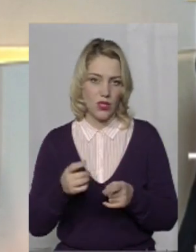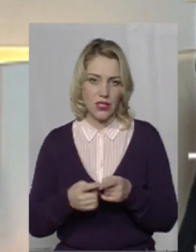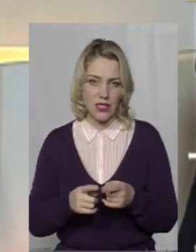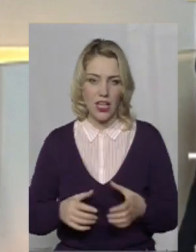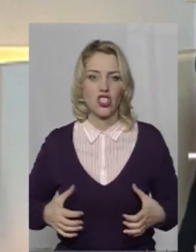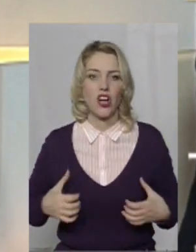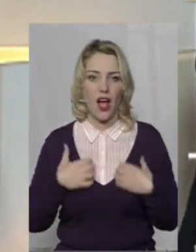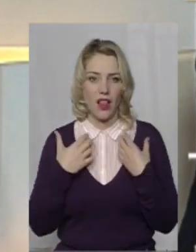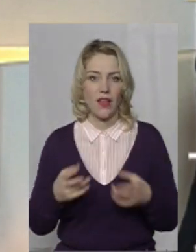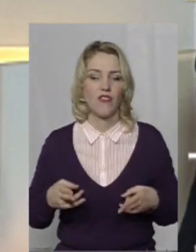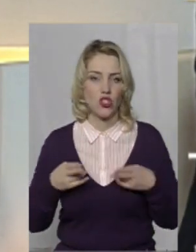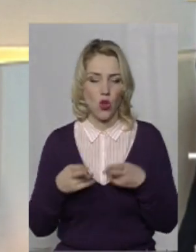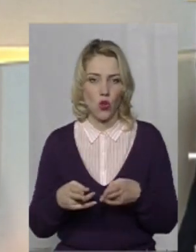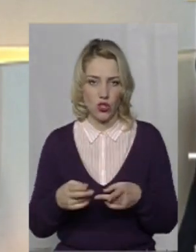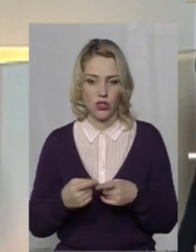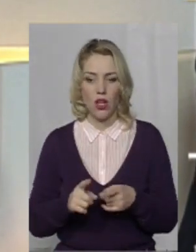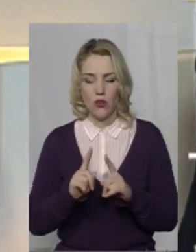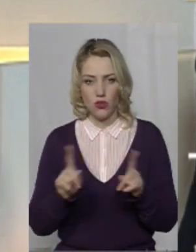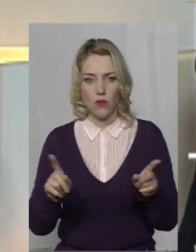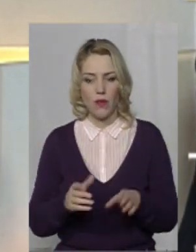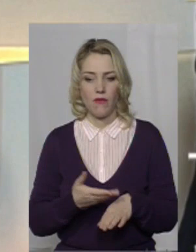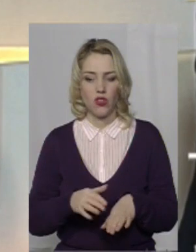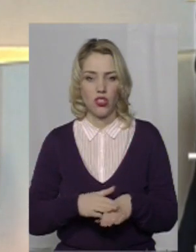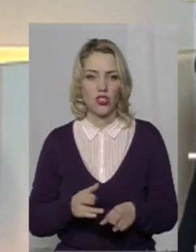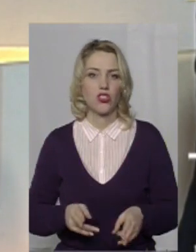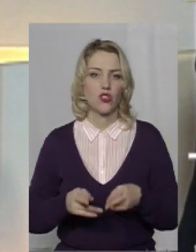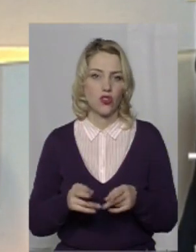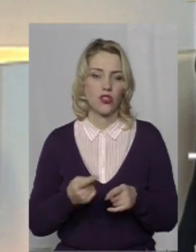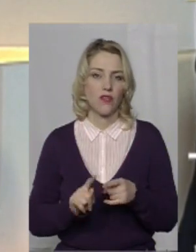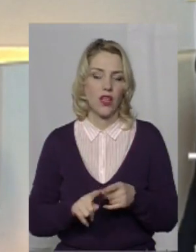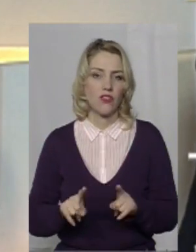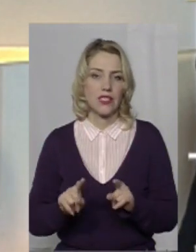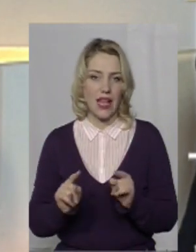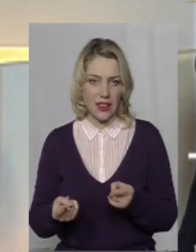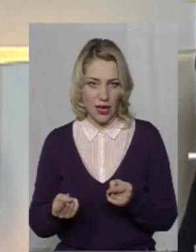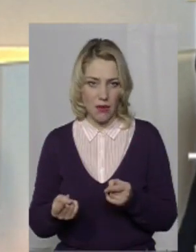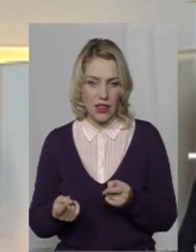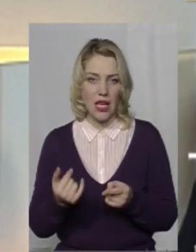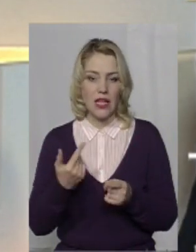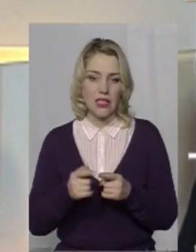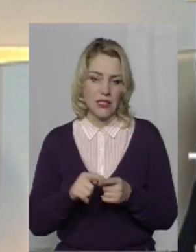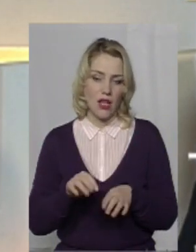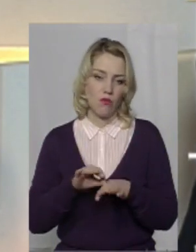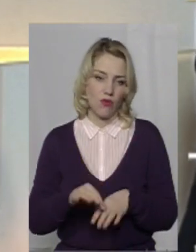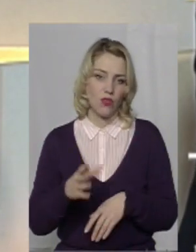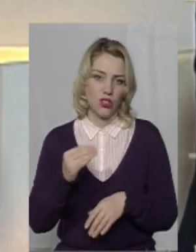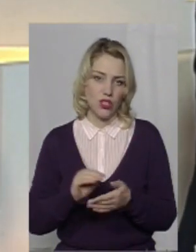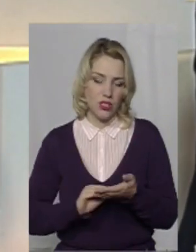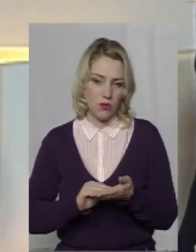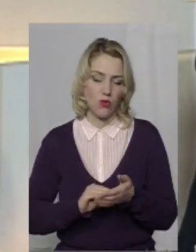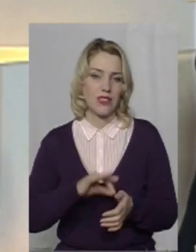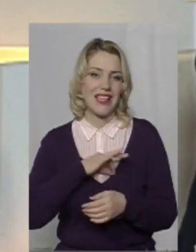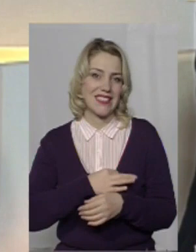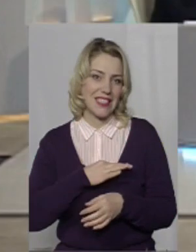жахливий злочин, особливо тяжкий злочин, вона затримана, з нею проводяться, ще раз повторюю,